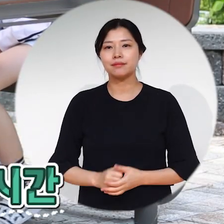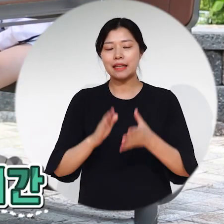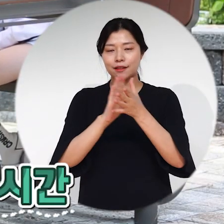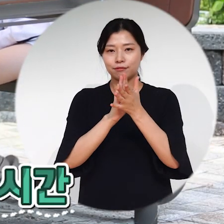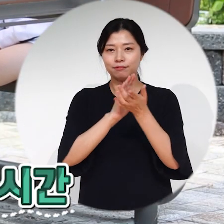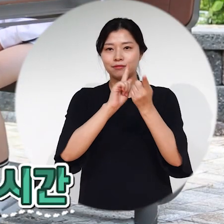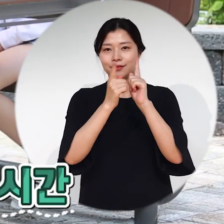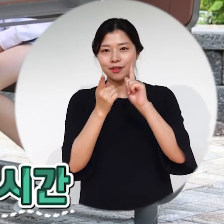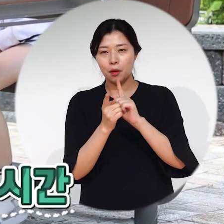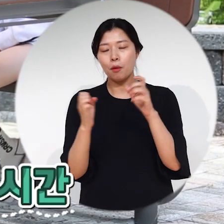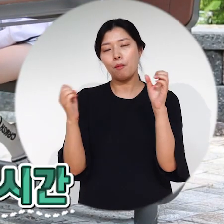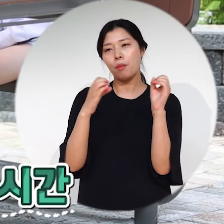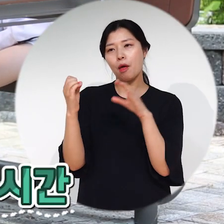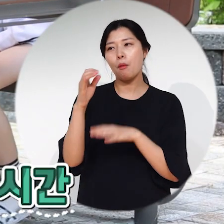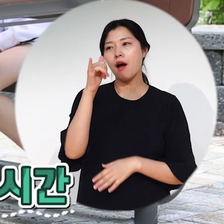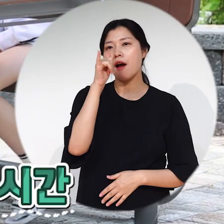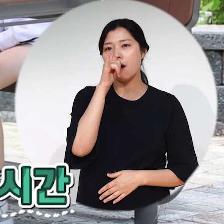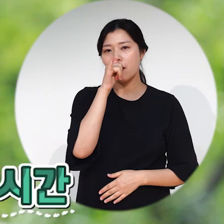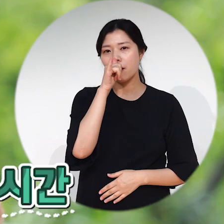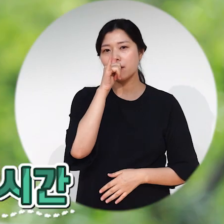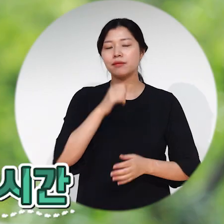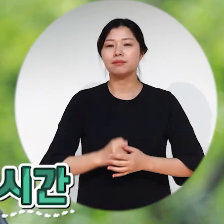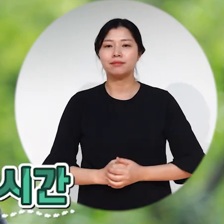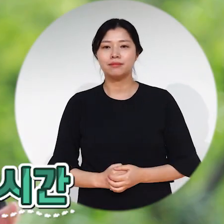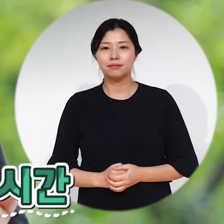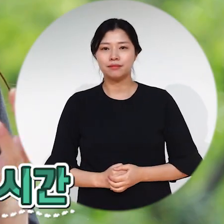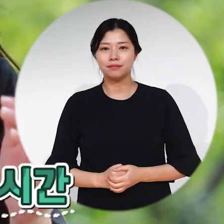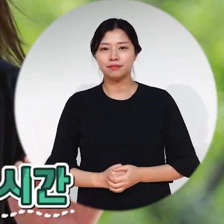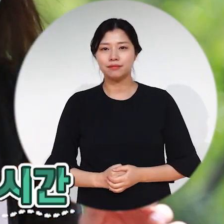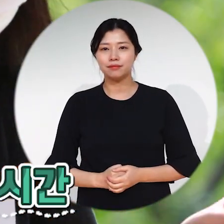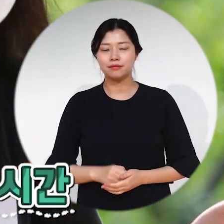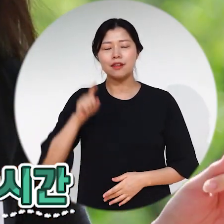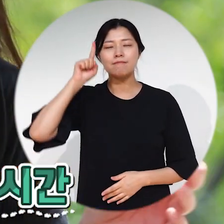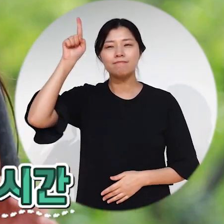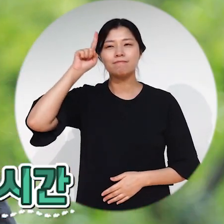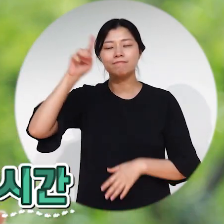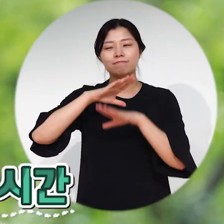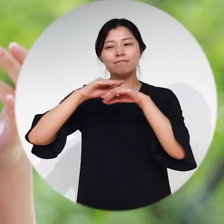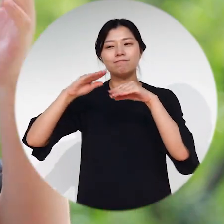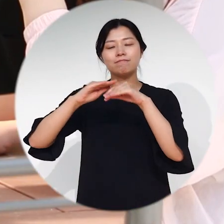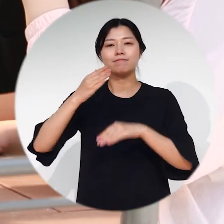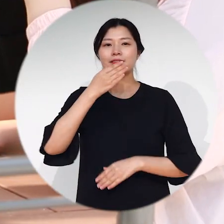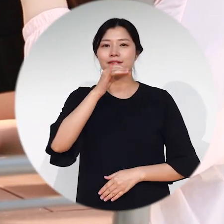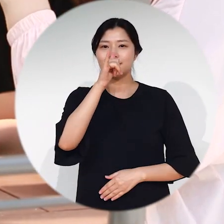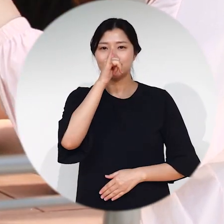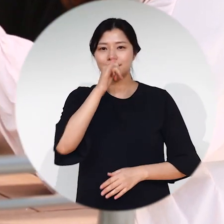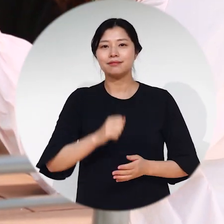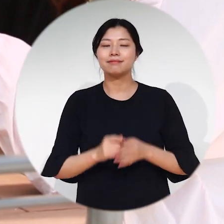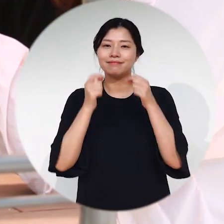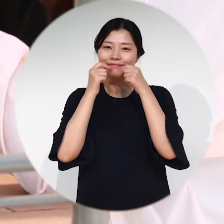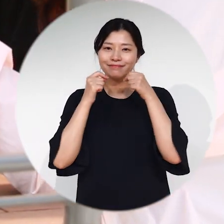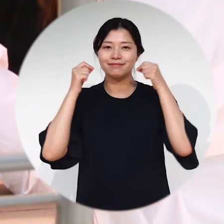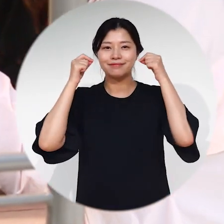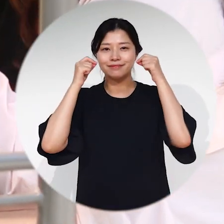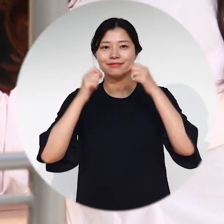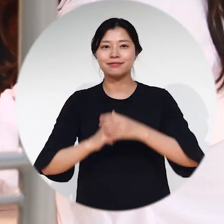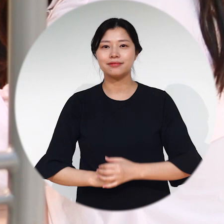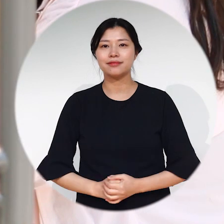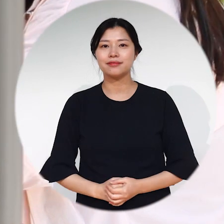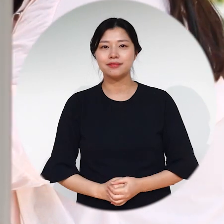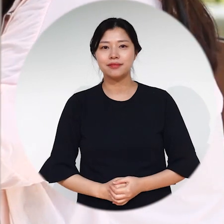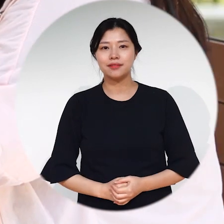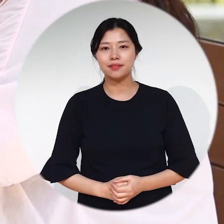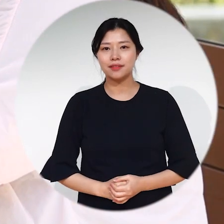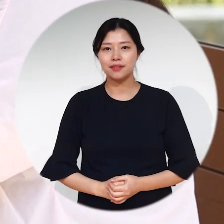친구들끼리 삼삼오오 모여 이야기 나누다 보면 스트레스 안녕, 웃음꽃이 활짝 피어납니다.